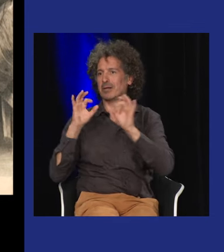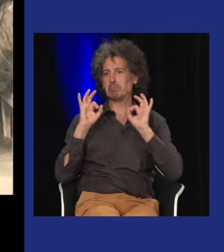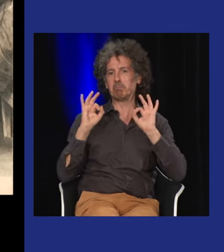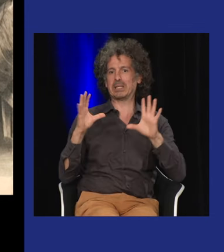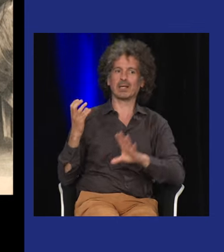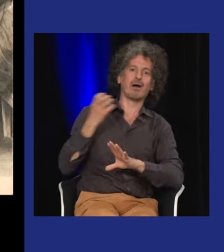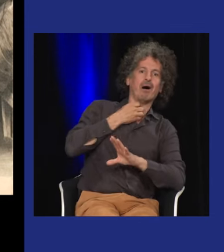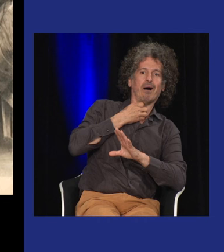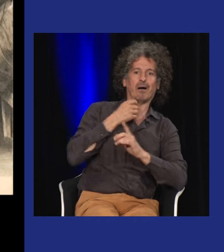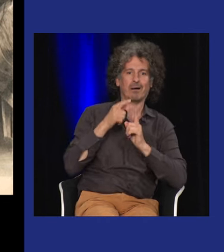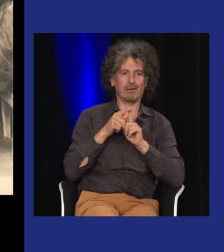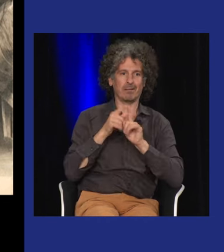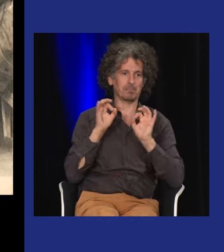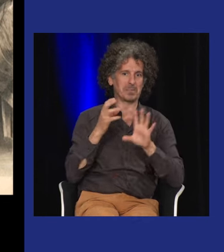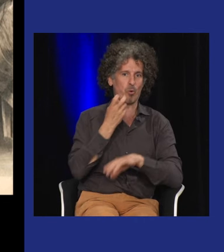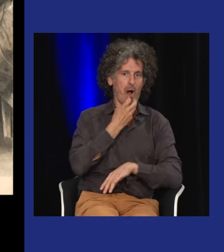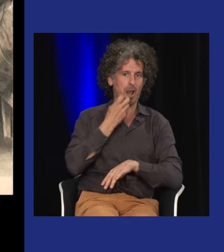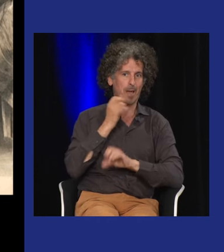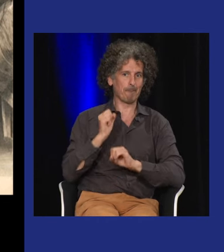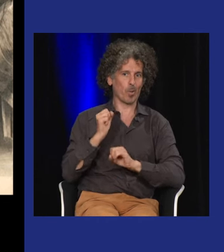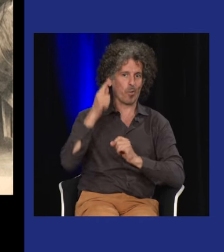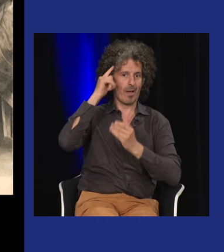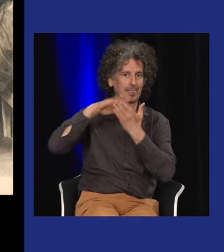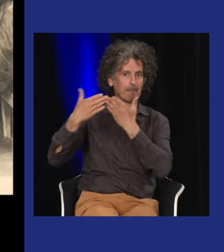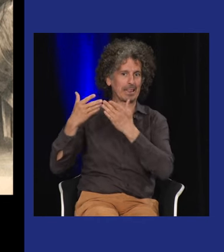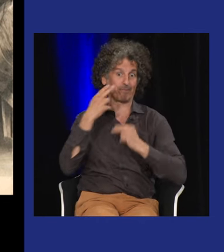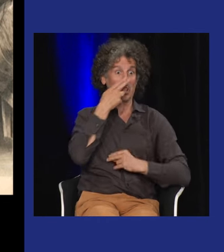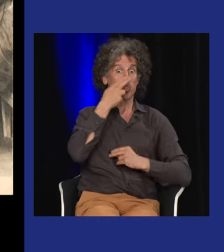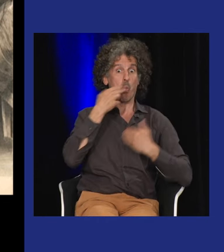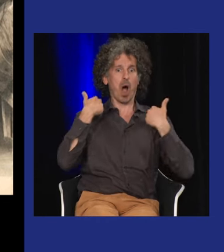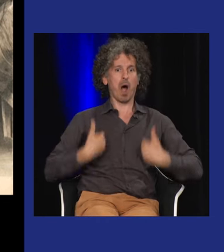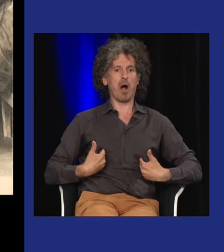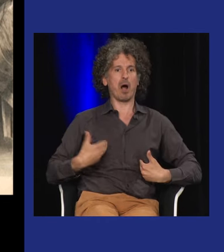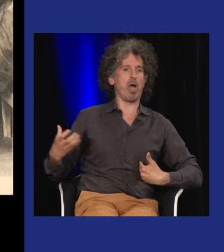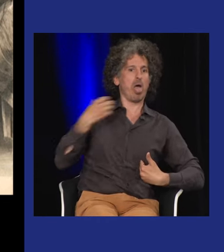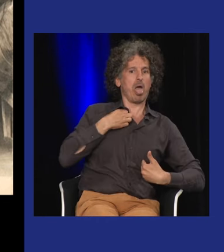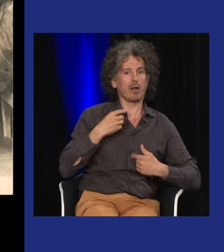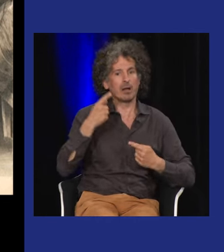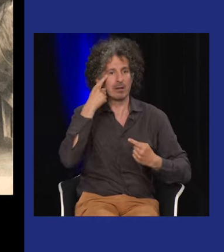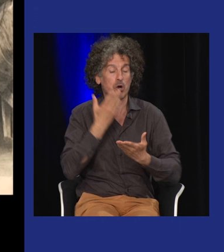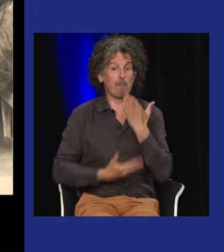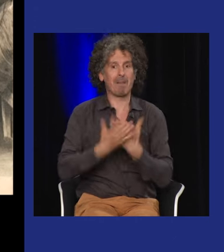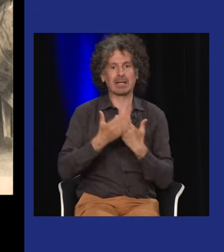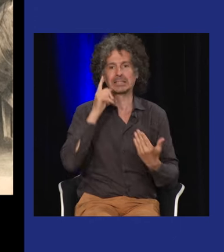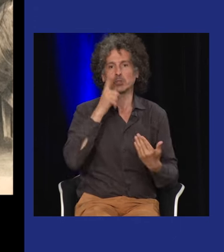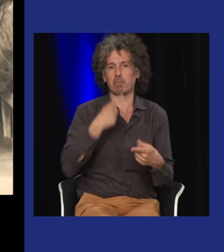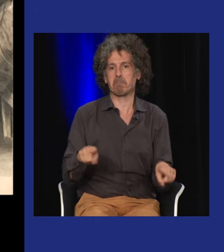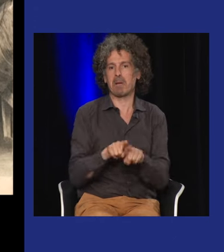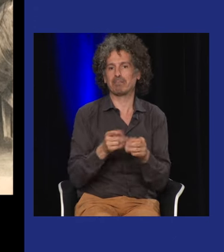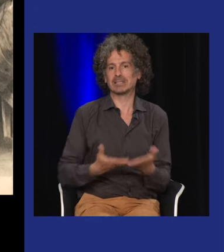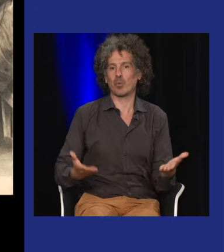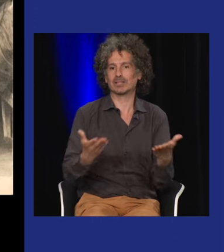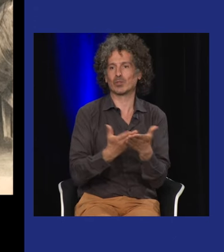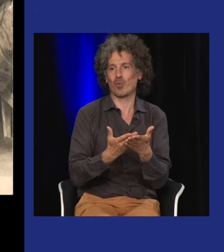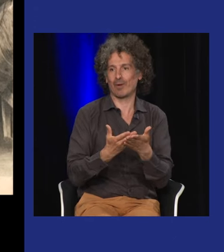sourd et on peut y voir une interprétation assez symbolique contre l'oralisme où on attrape les sourds à la gorge